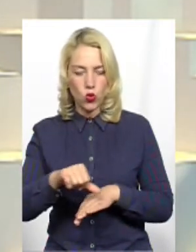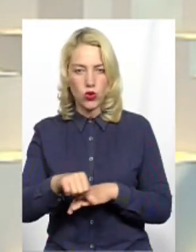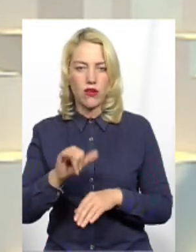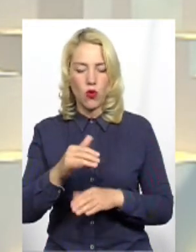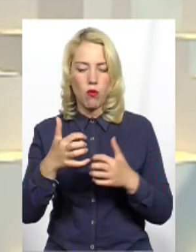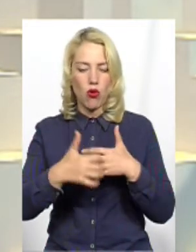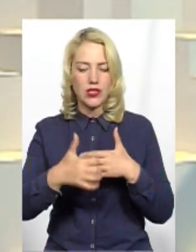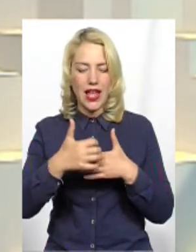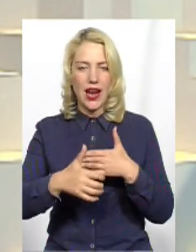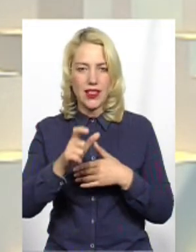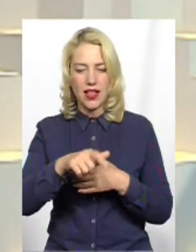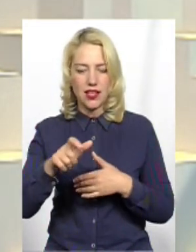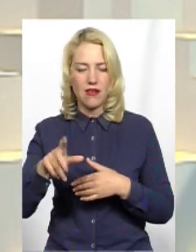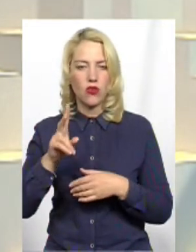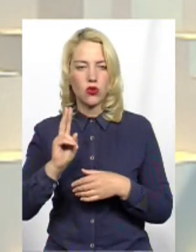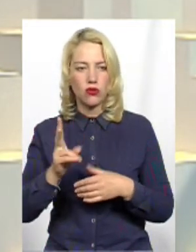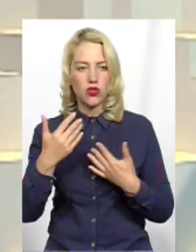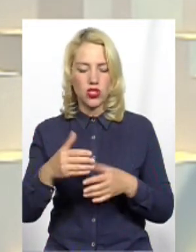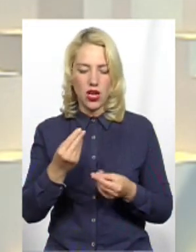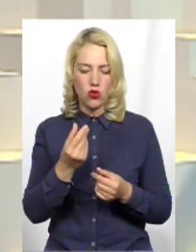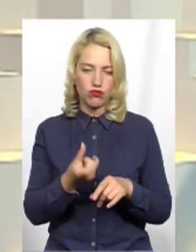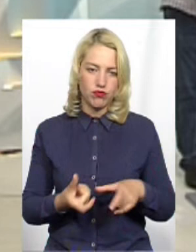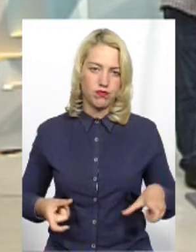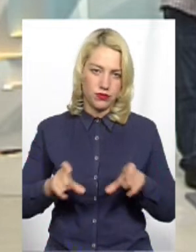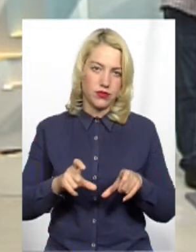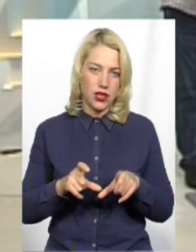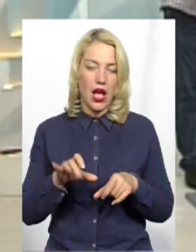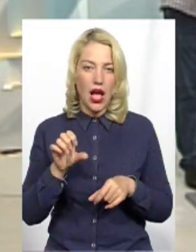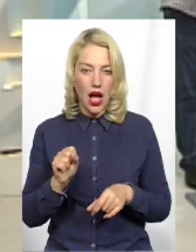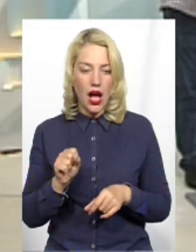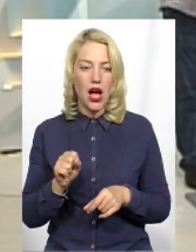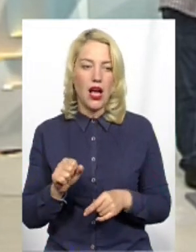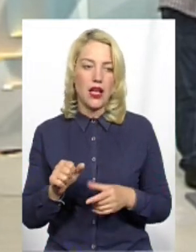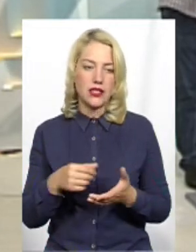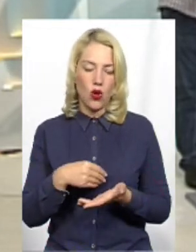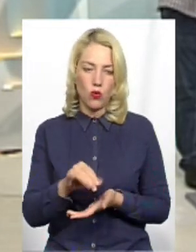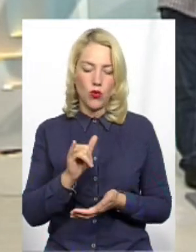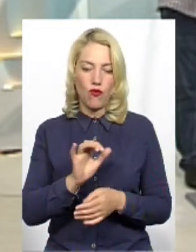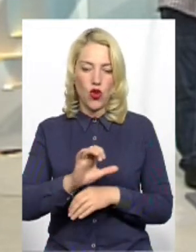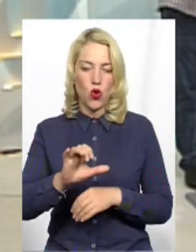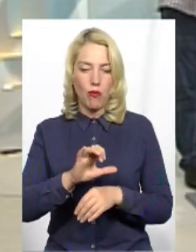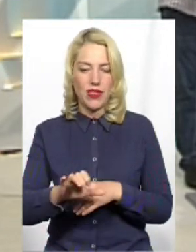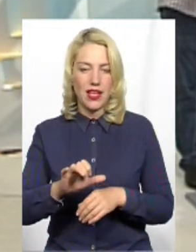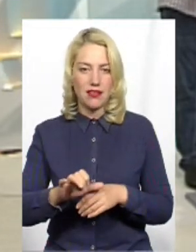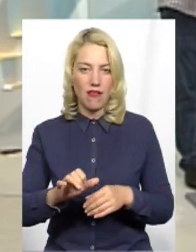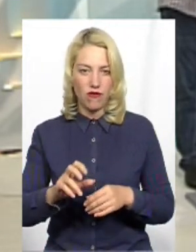посередників, які вже накручують гроші там А закупляти у виробників